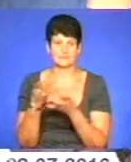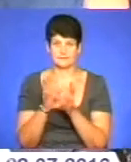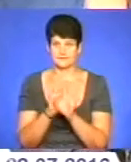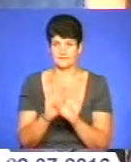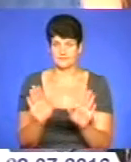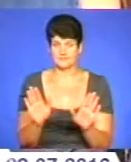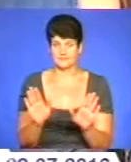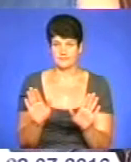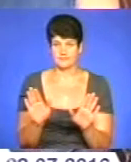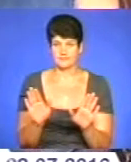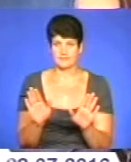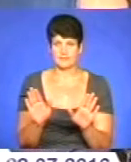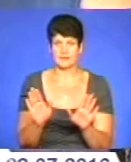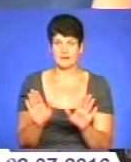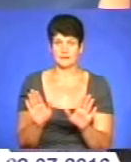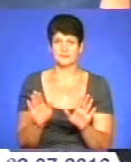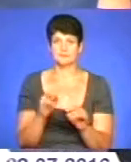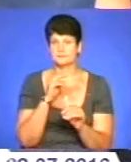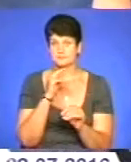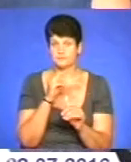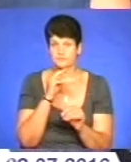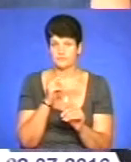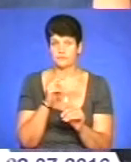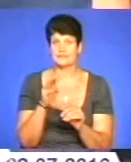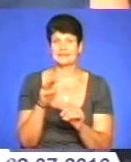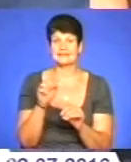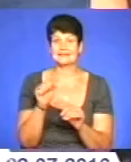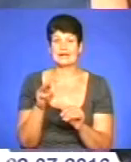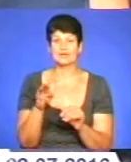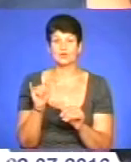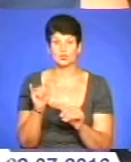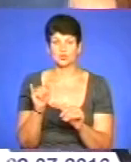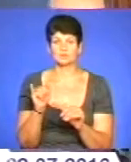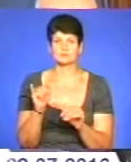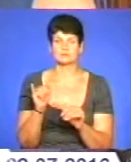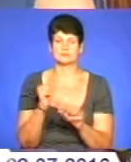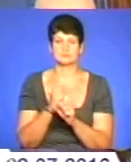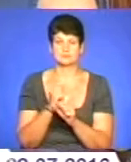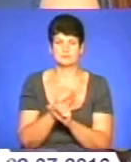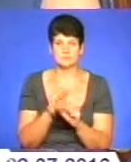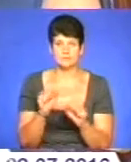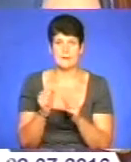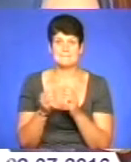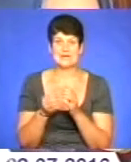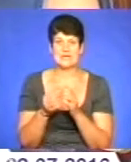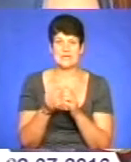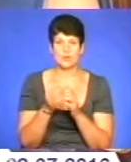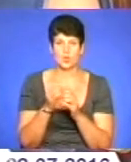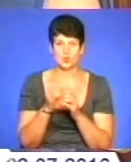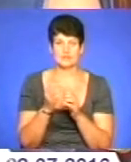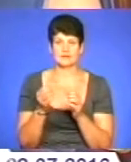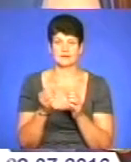знаєш, там, стерегтися в тату-салонах, в манікюрних, педикюрних салонах.